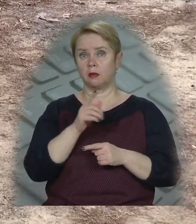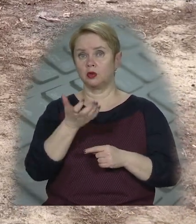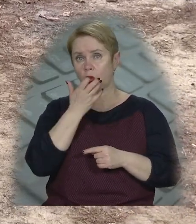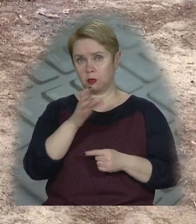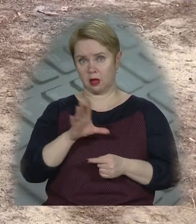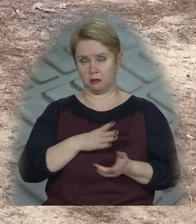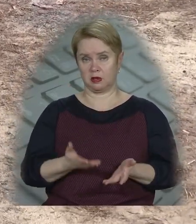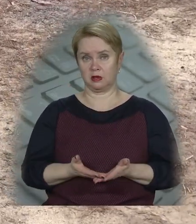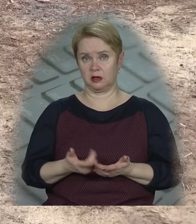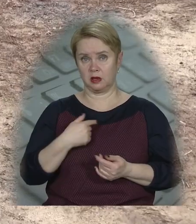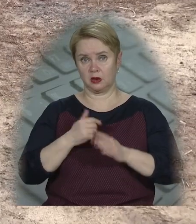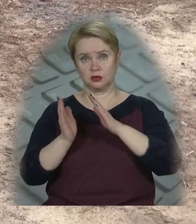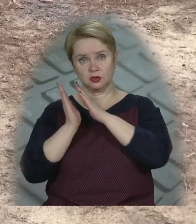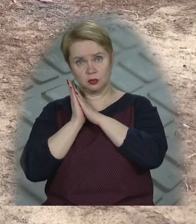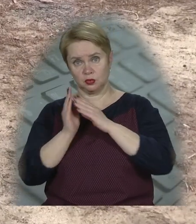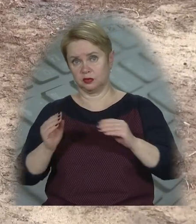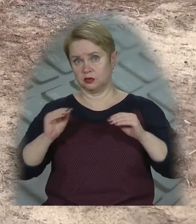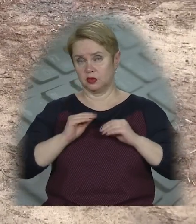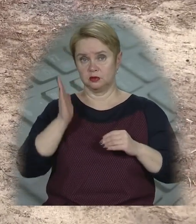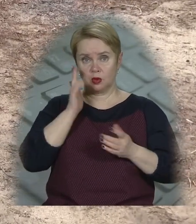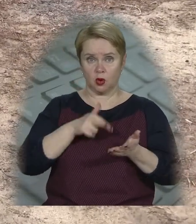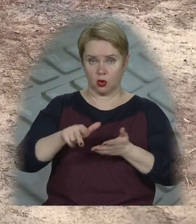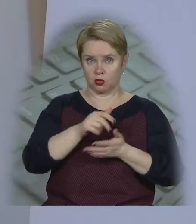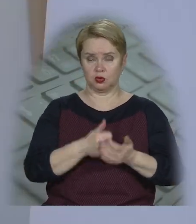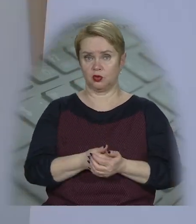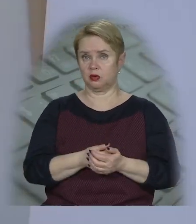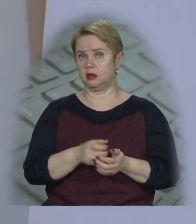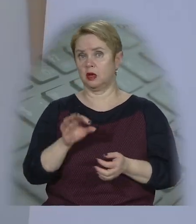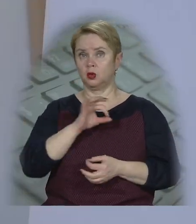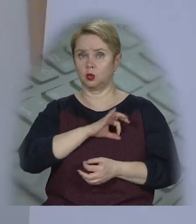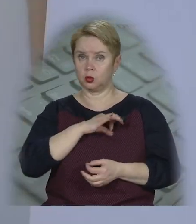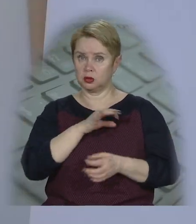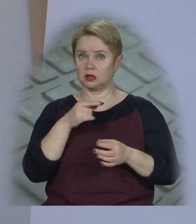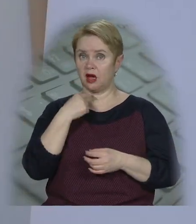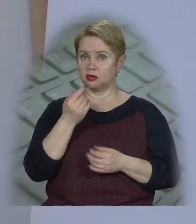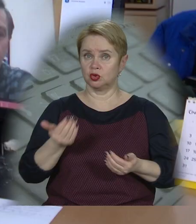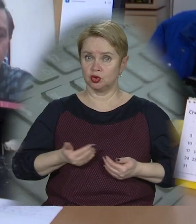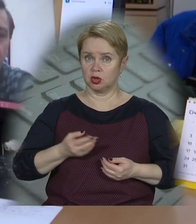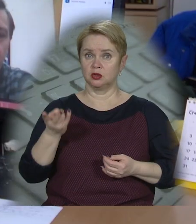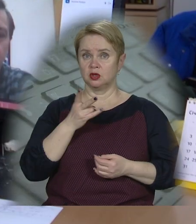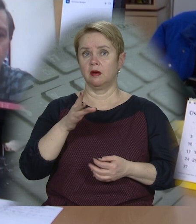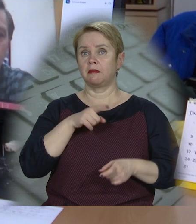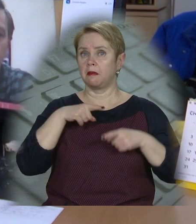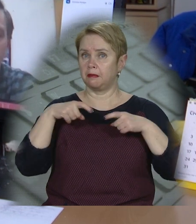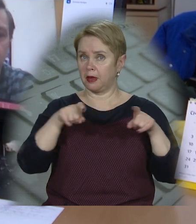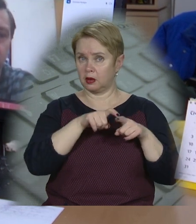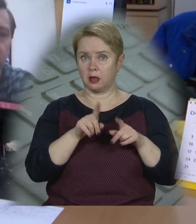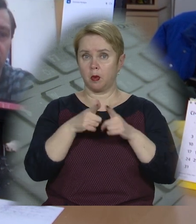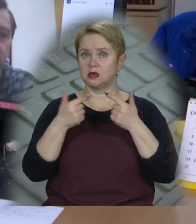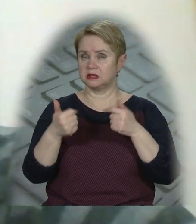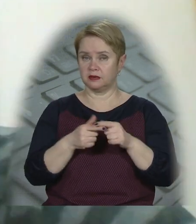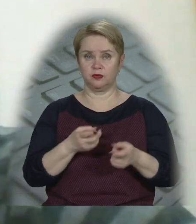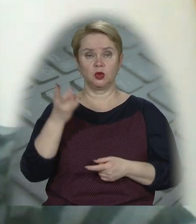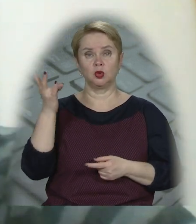Та хоча б тепло. Я все сплю в цьому і в цьому ходю. Незалежний юрист каже, що жителям доведеться чимало побігати по